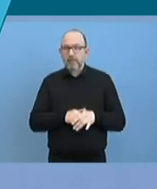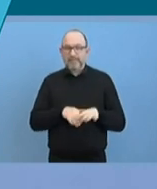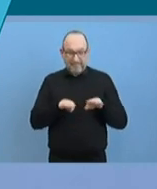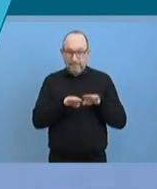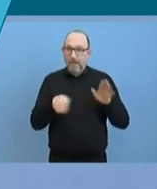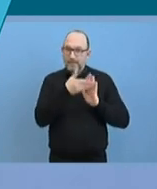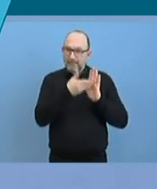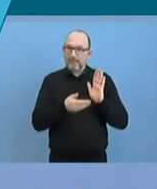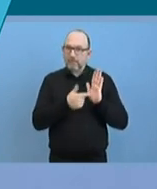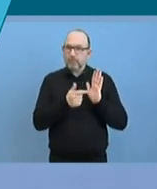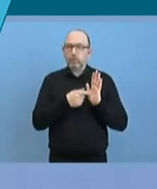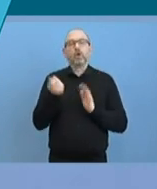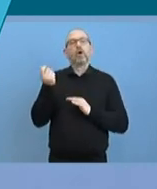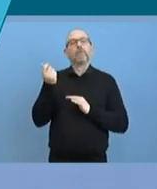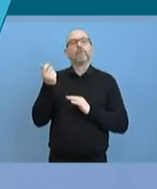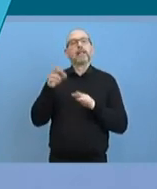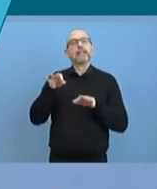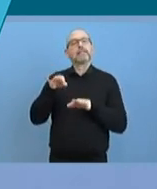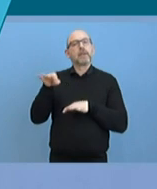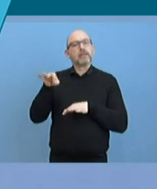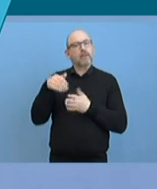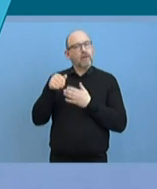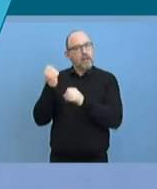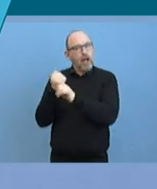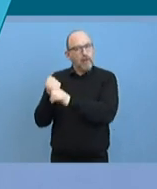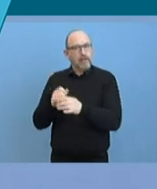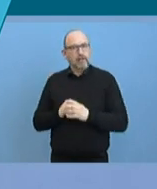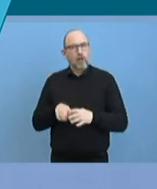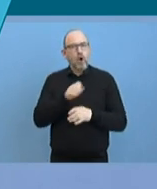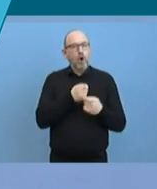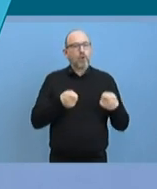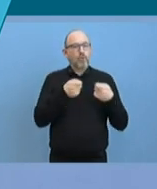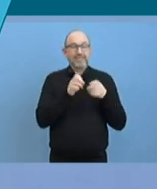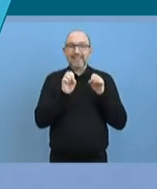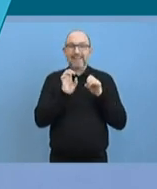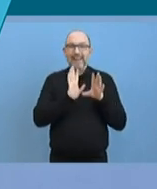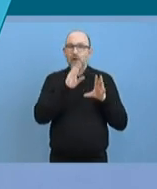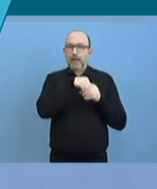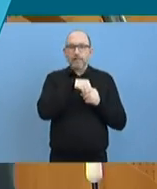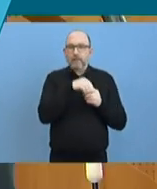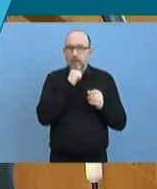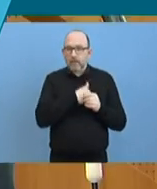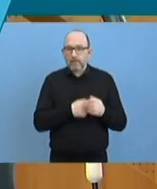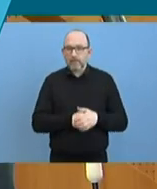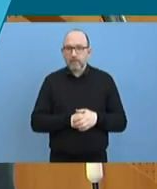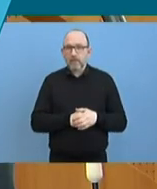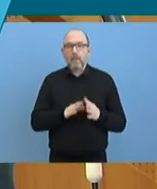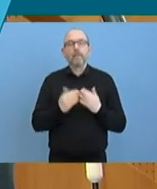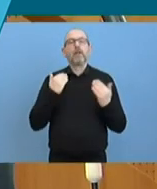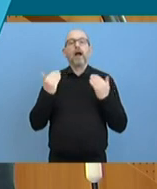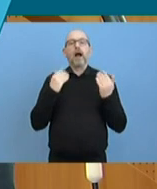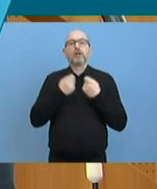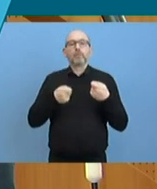Basis arbeiten die Finanzminister weiter. Euro-Bonds sind nicht ein Teil dieser Erklärung. Und an der Haltung der Bundesregierung, der